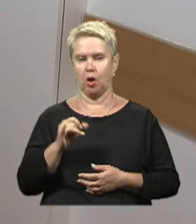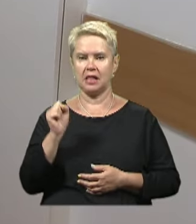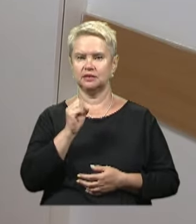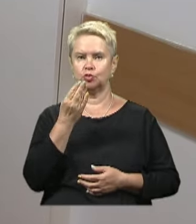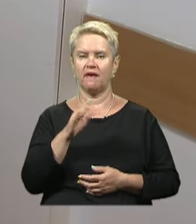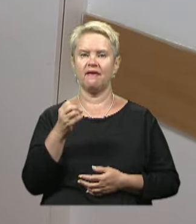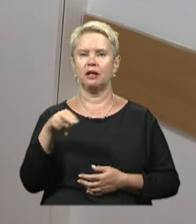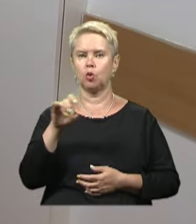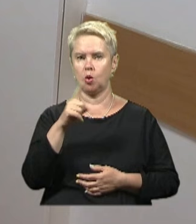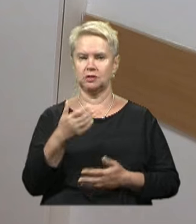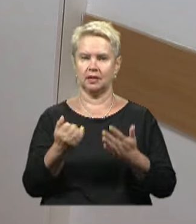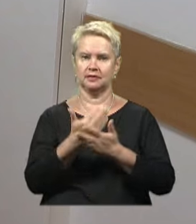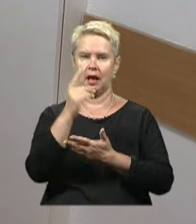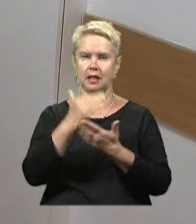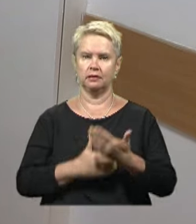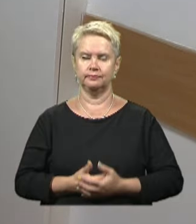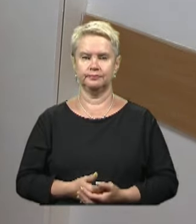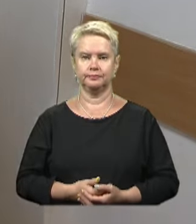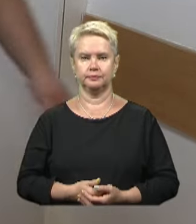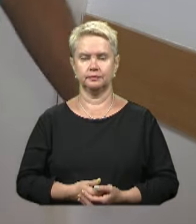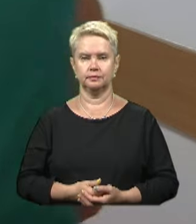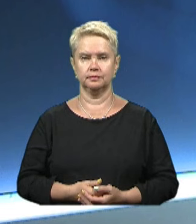Шуляк, Євген Дрост, новини 11 каналу.